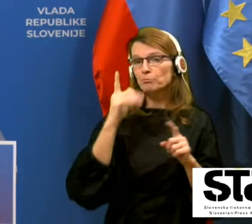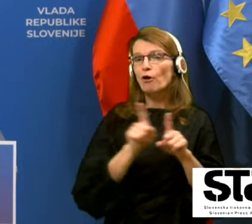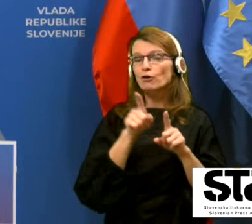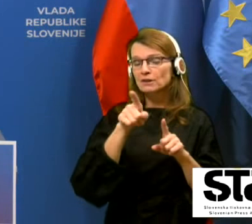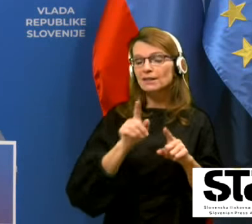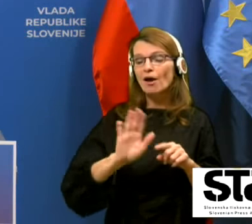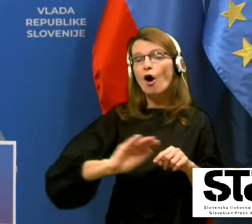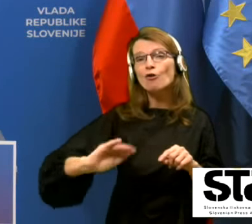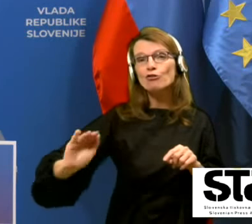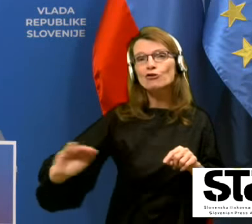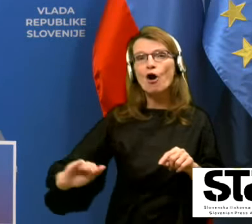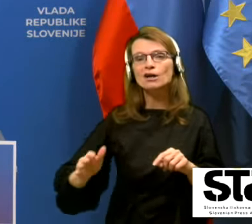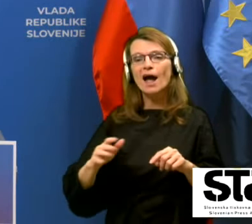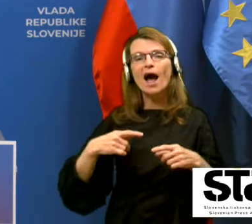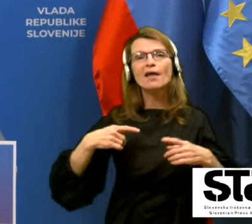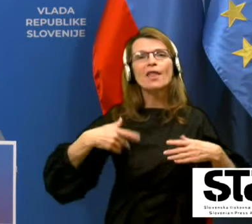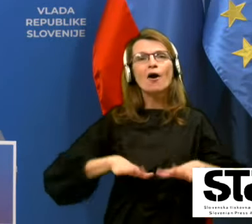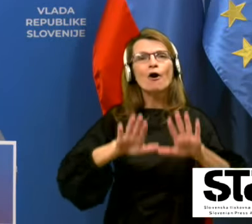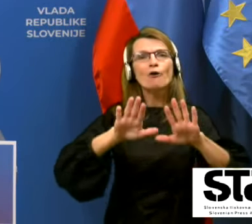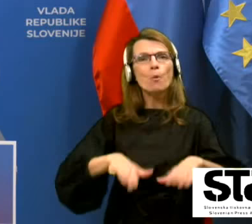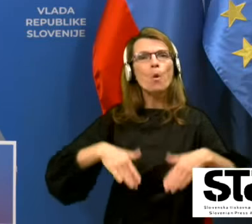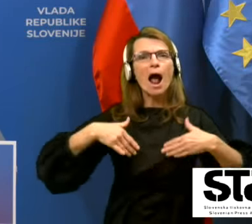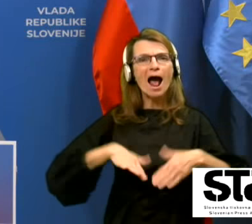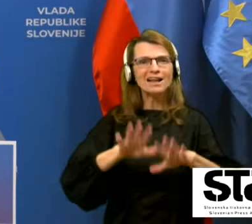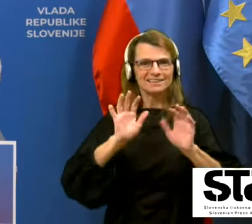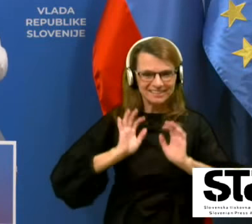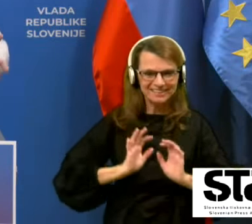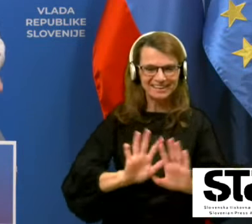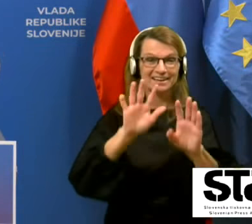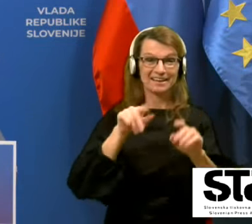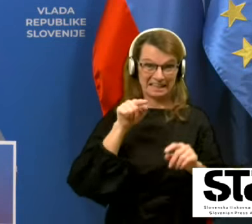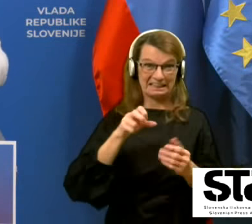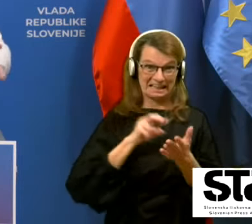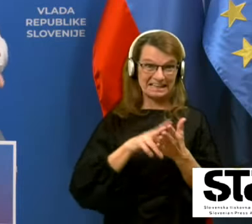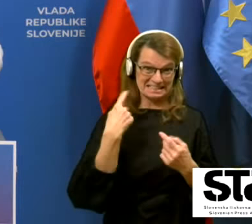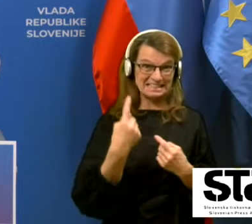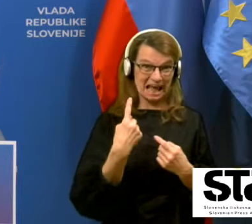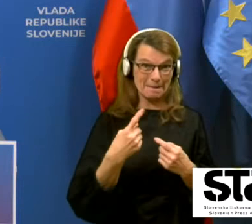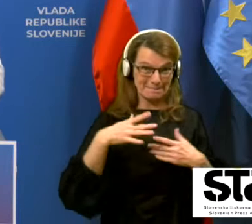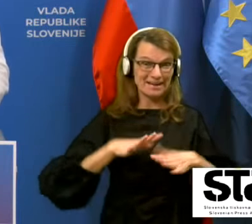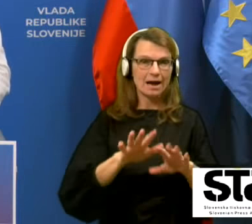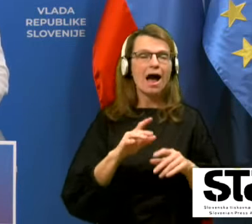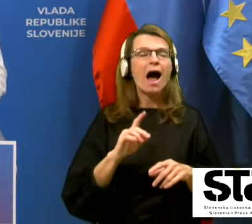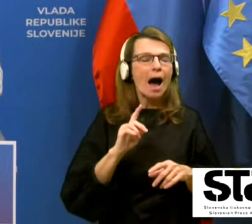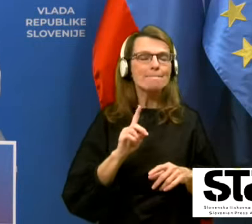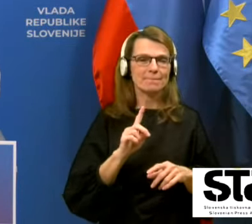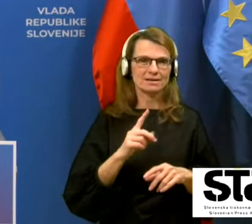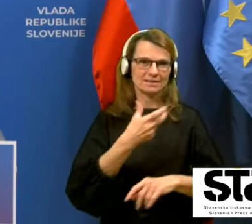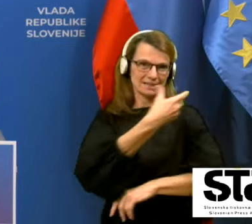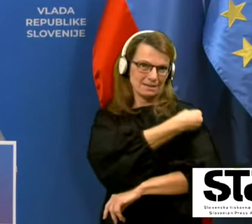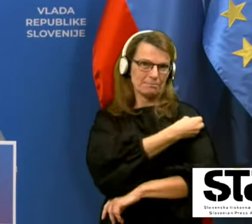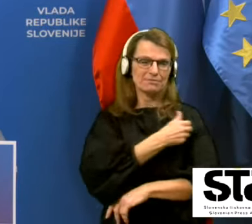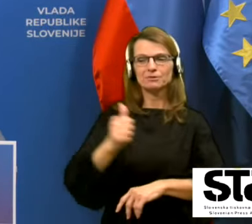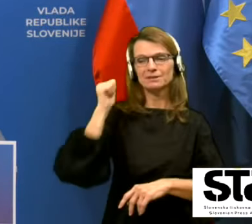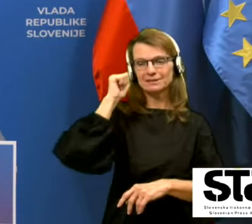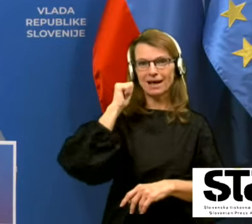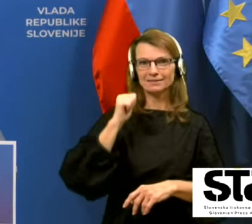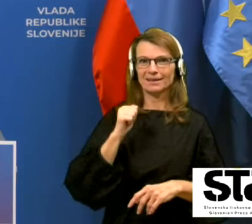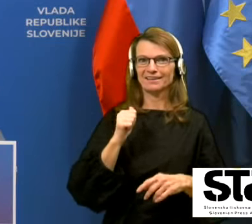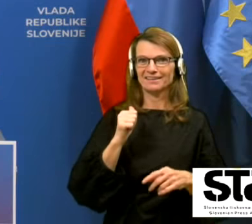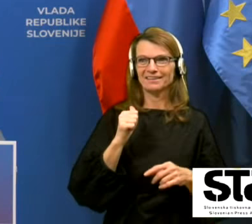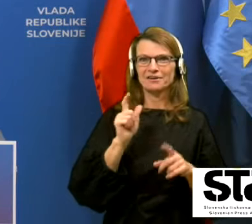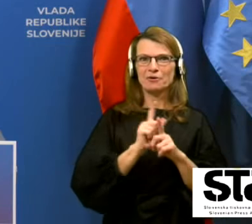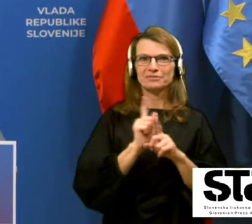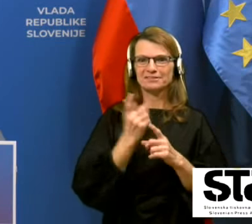otroka na gugalnici. Vse gre sam, ampak cepivo je tisto, ki nas bo zadaj z eno roko potiskalo in pomagalo.